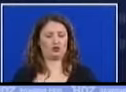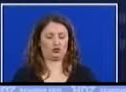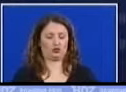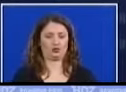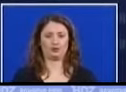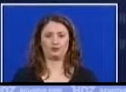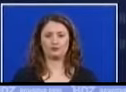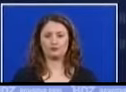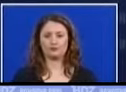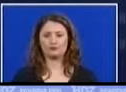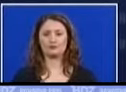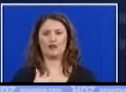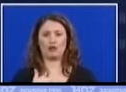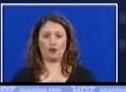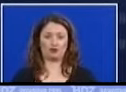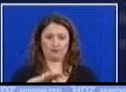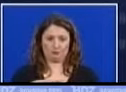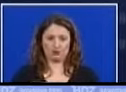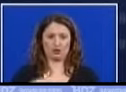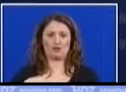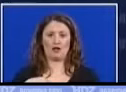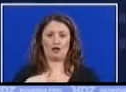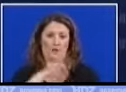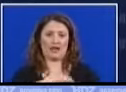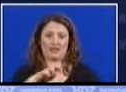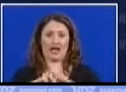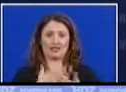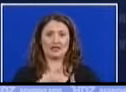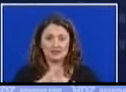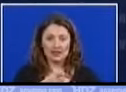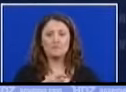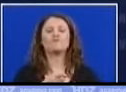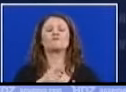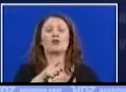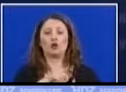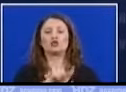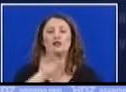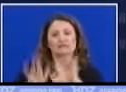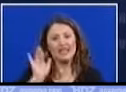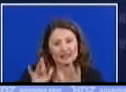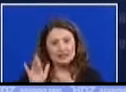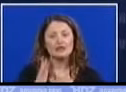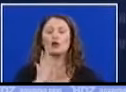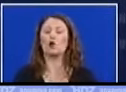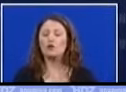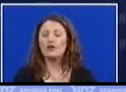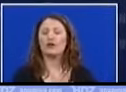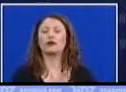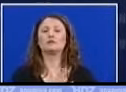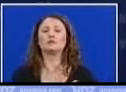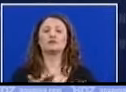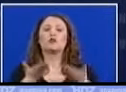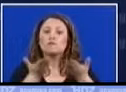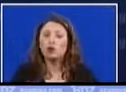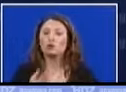Kad postanem šef opozicije, HDZ će zasigurno sa vladom u sjeni, ne samo kritizirati uvijek argumentirano, nego će uvijek nuditi